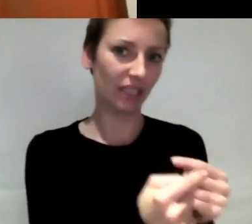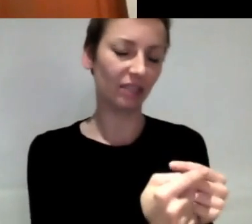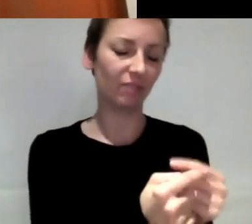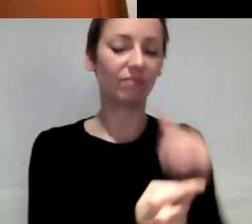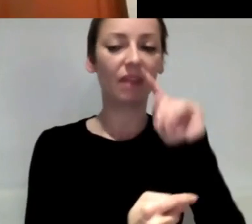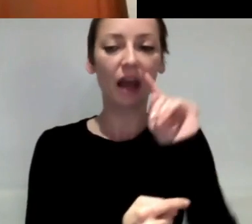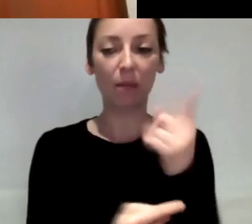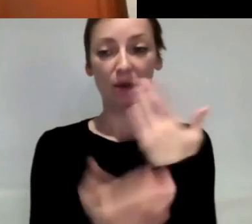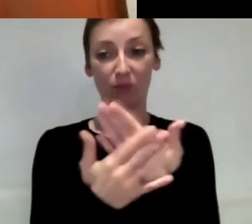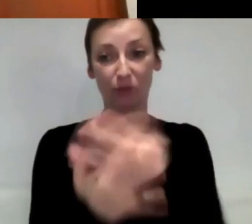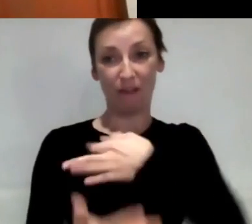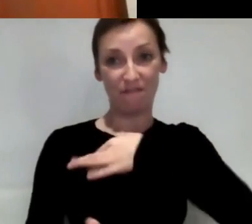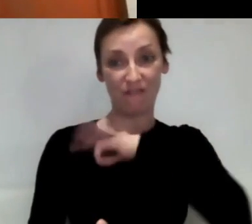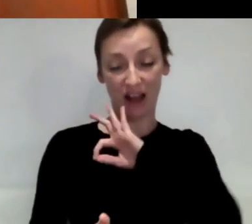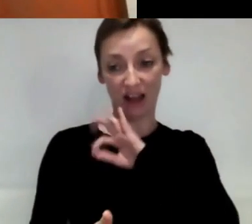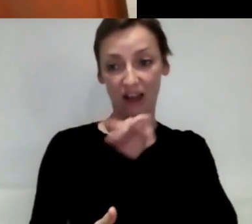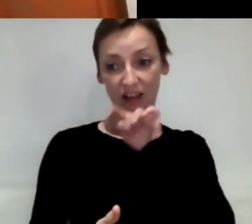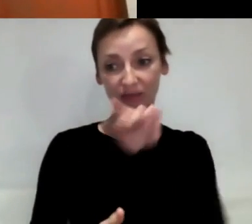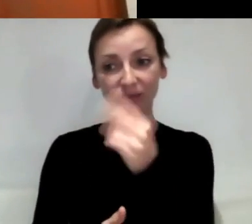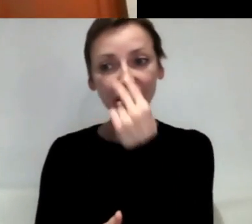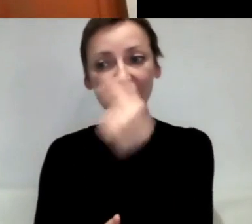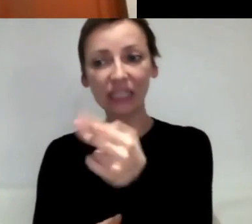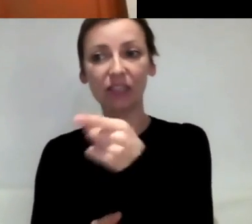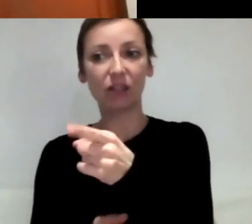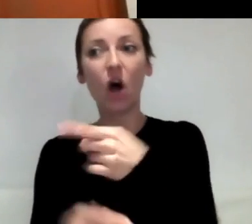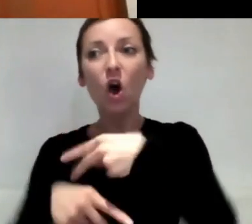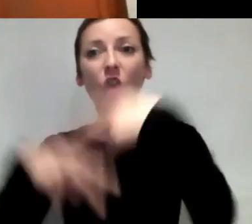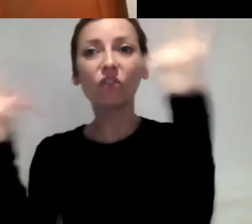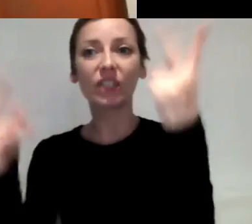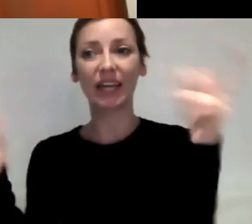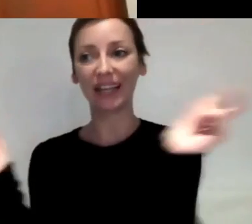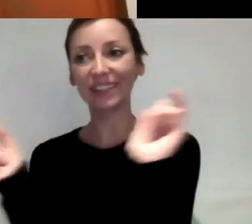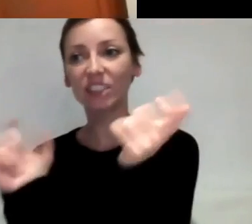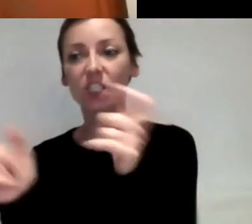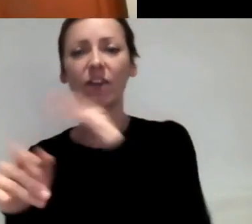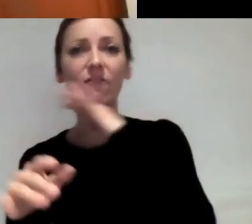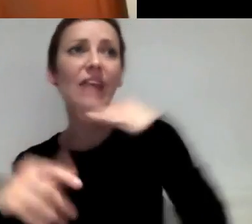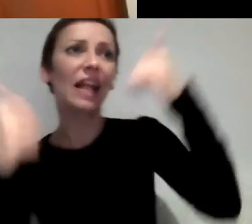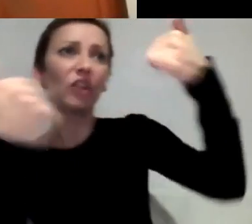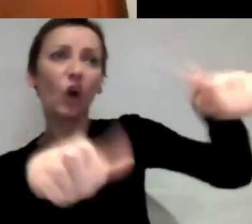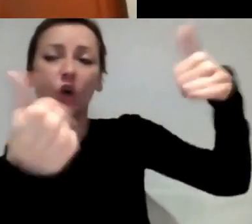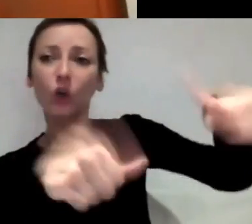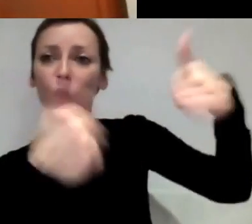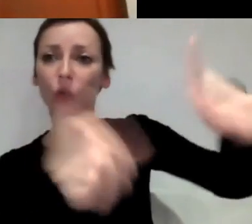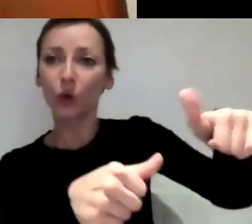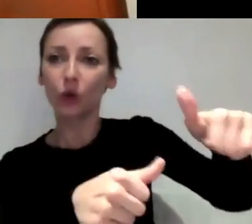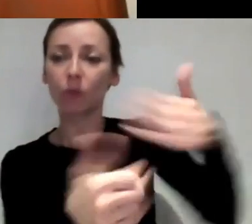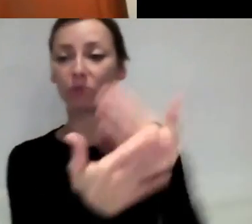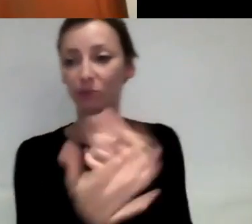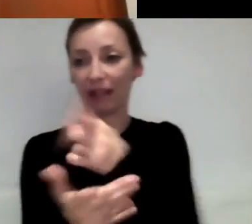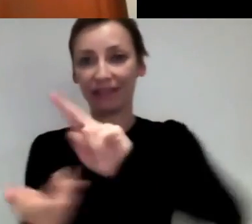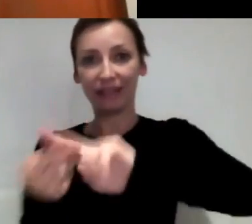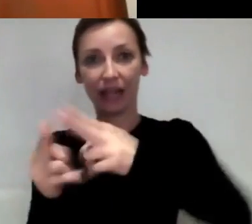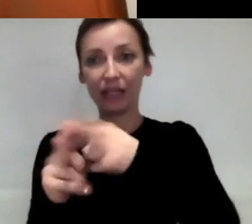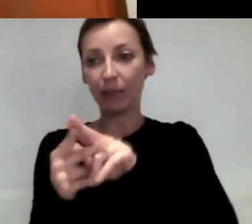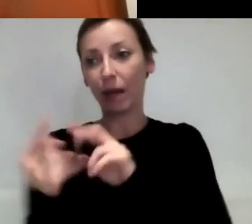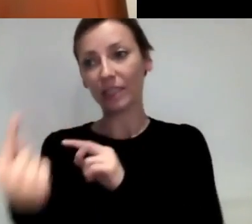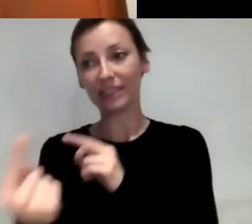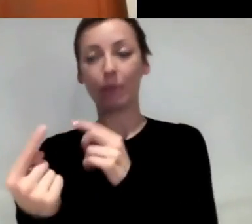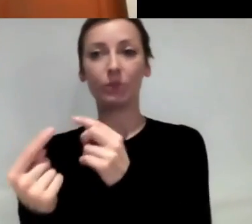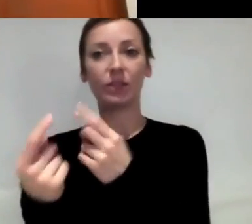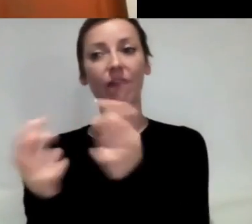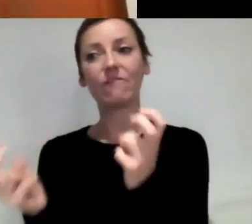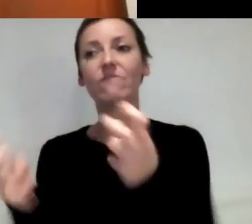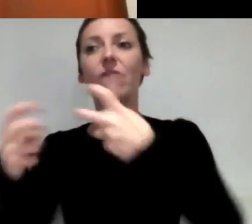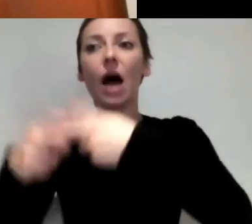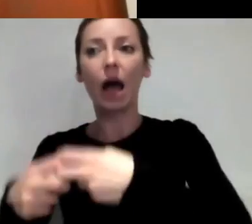unglaublich viel ausmacht. Also zum Beispiel die Teilnehmenden haben jetzt einen Verein gegründet, eine Webseite, wo sie wirklich